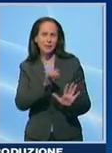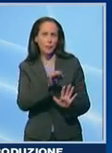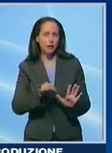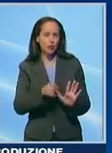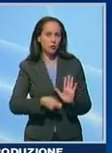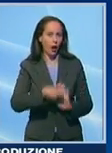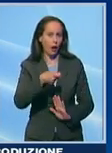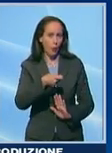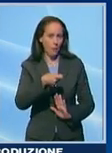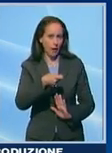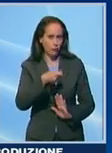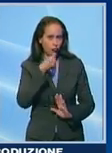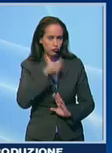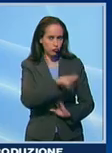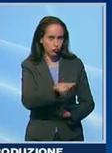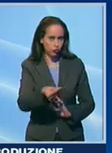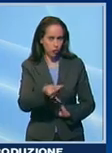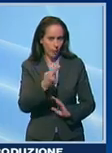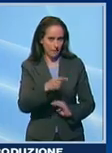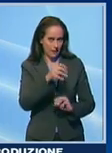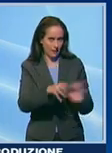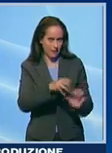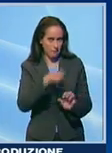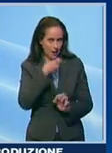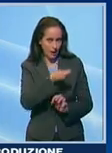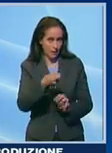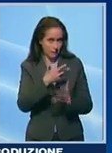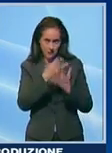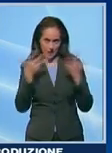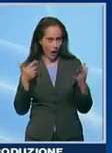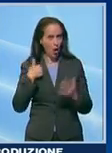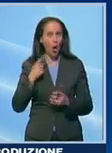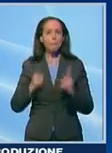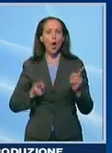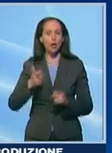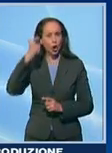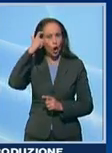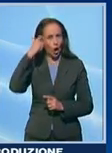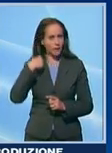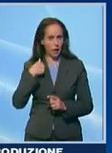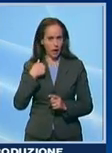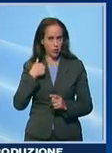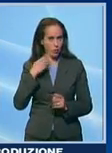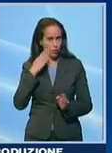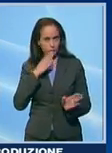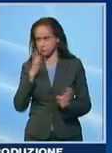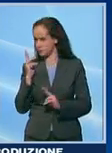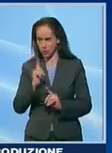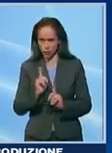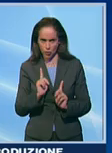è evidente che non è un elemento che può sfuggire alle politiche di governo. Io dico che dal punto di vista